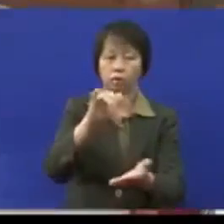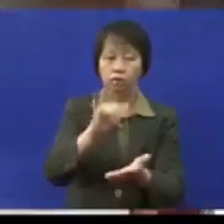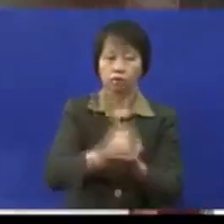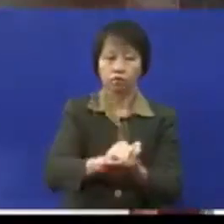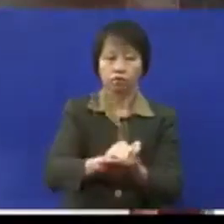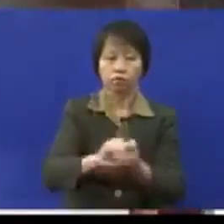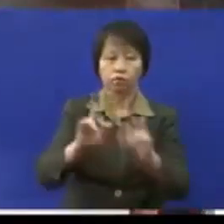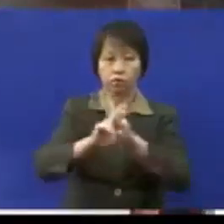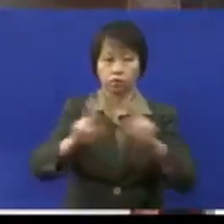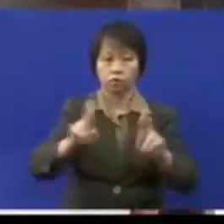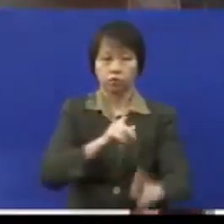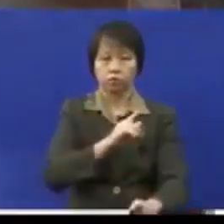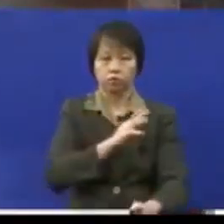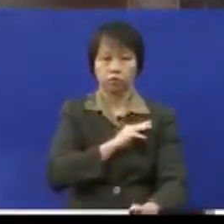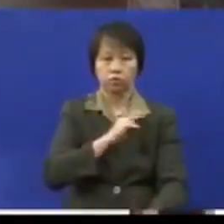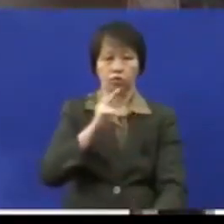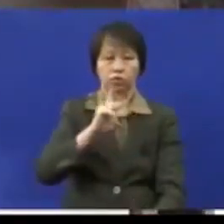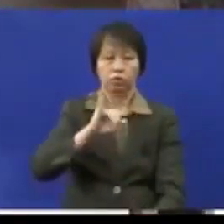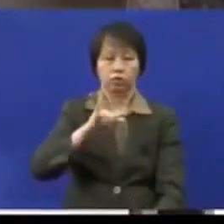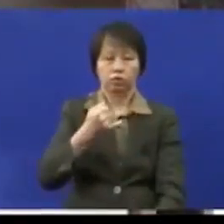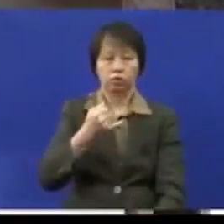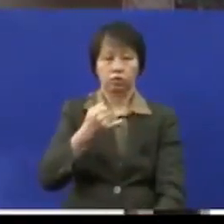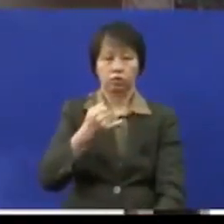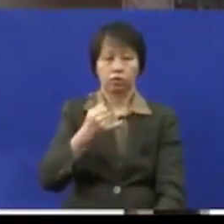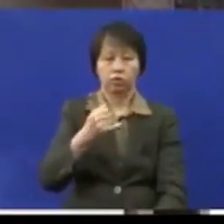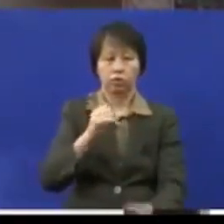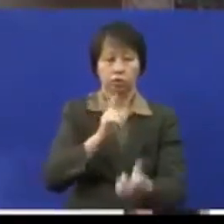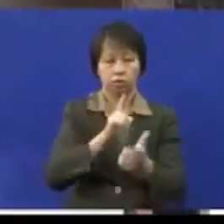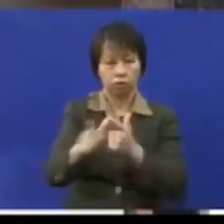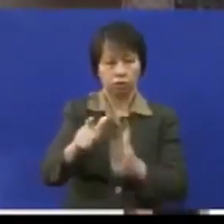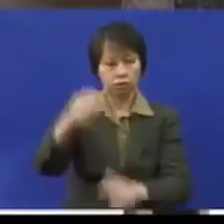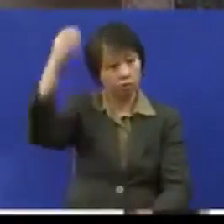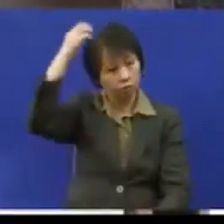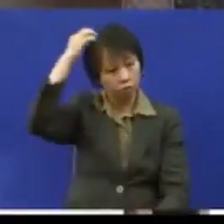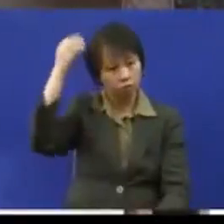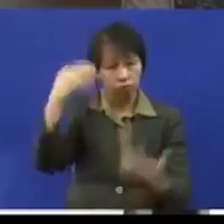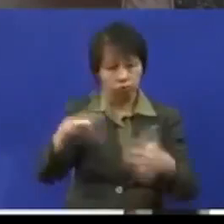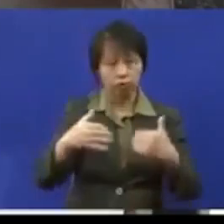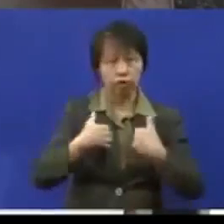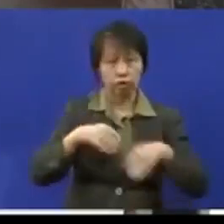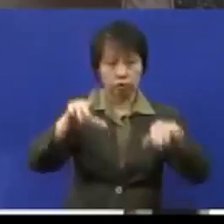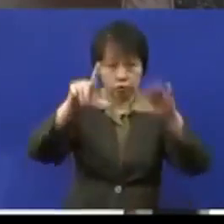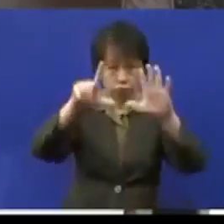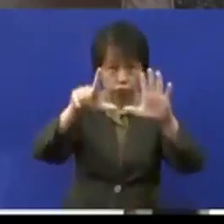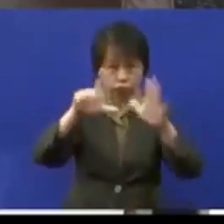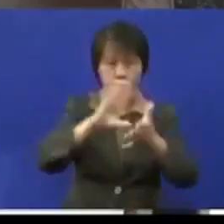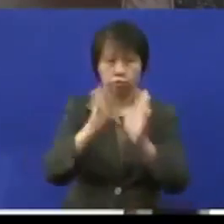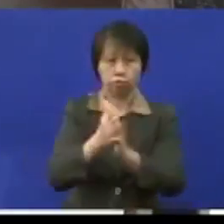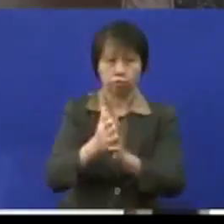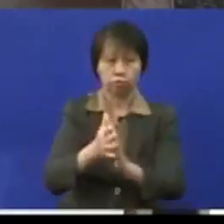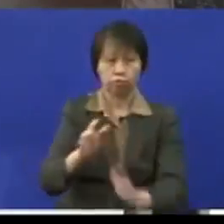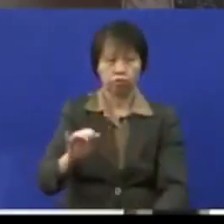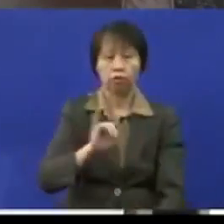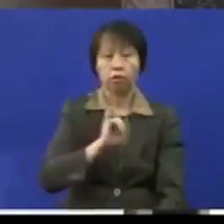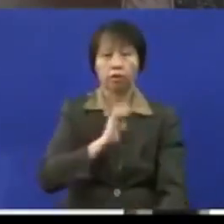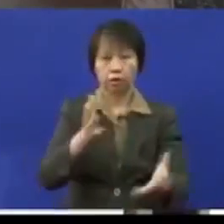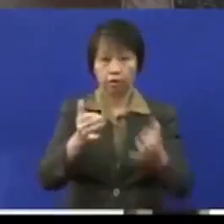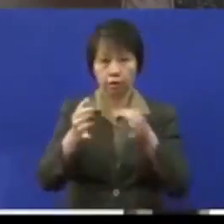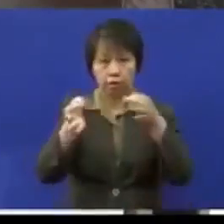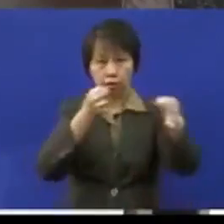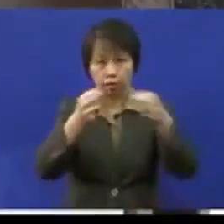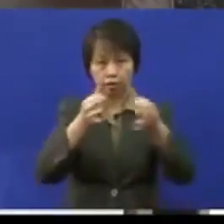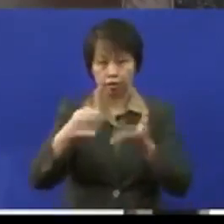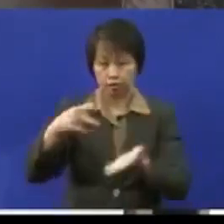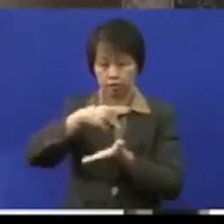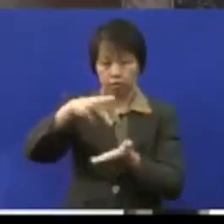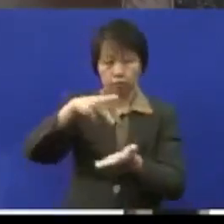disediakan oleh Kementerian Pembangunan Wanita dan Keluarga di Ulus Lango saja sudah ada tujuh. Jadi pertanyaan yang saya ingin menjelaskan bahawa